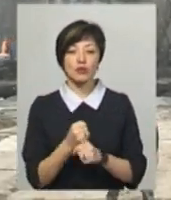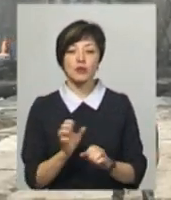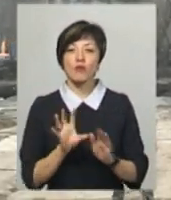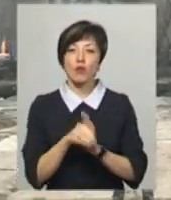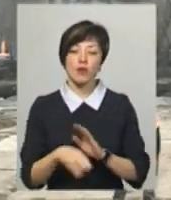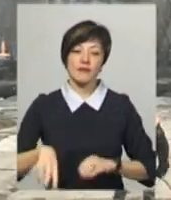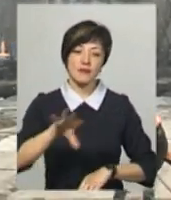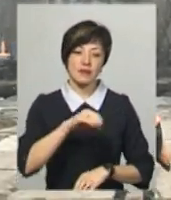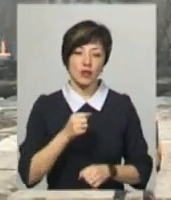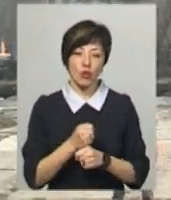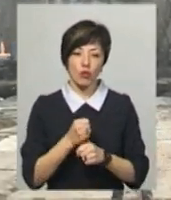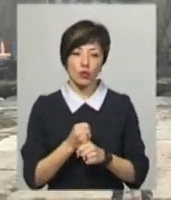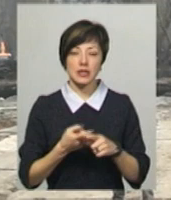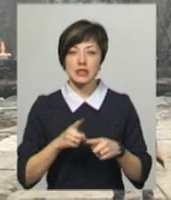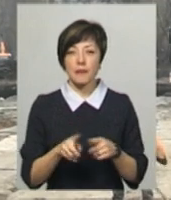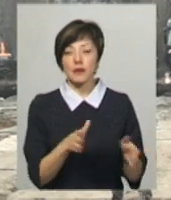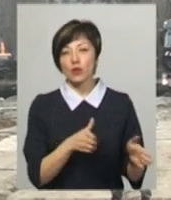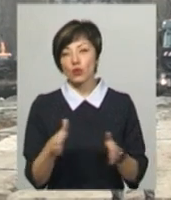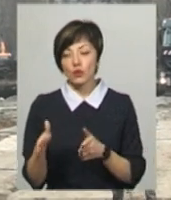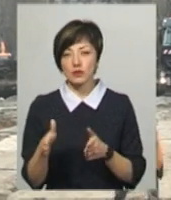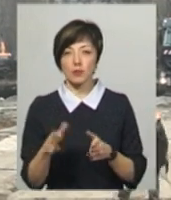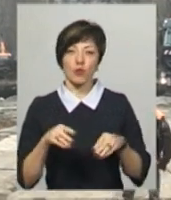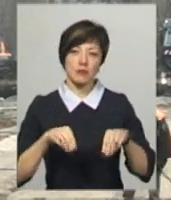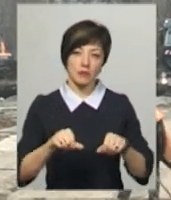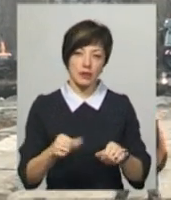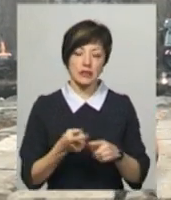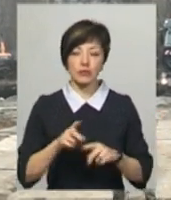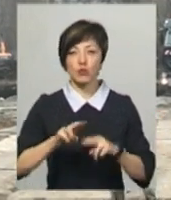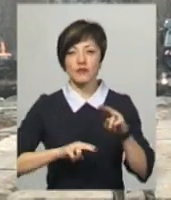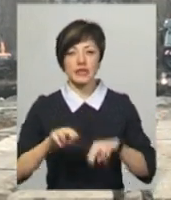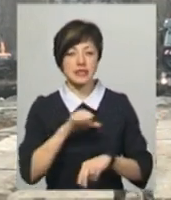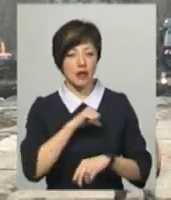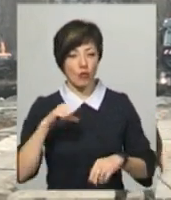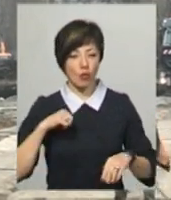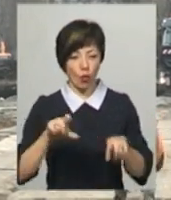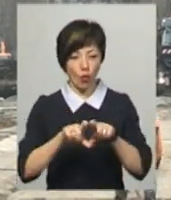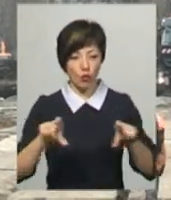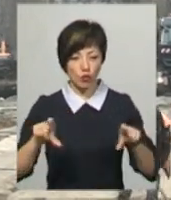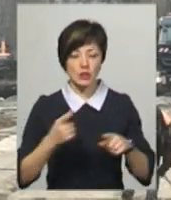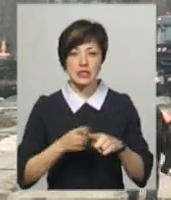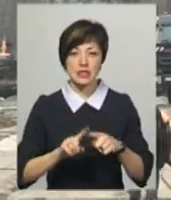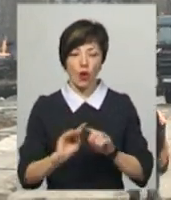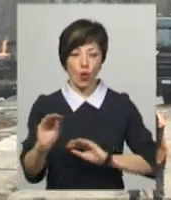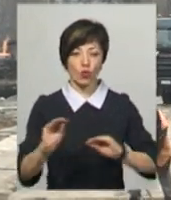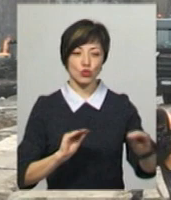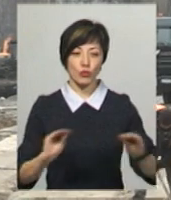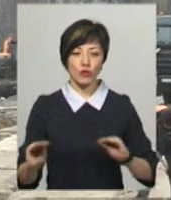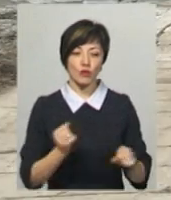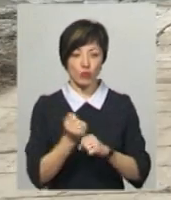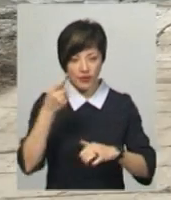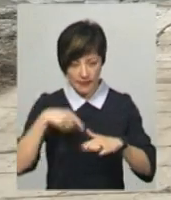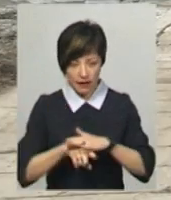практично всі роботи. Це є підготовчі роботи по землі, це є будівництво самого корпусу, це є оздоблювальні роботи